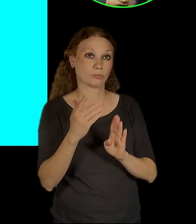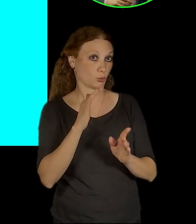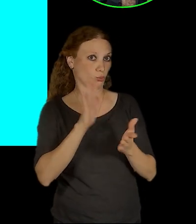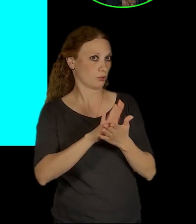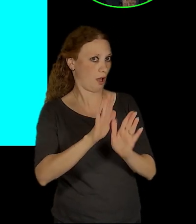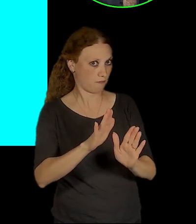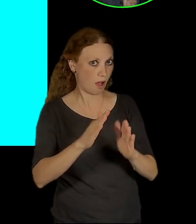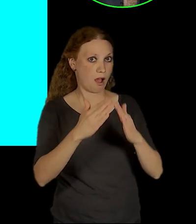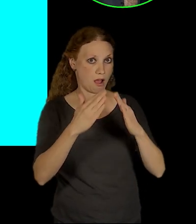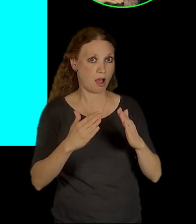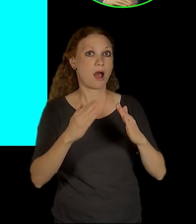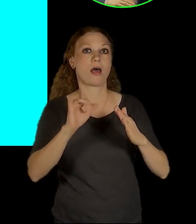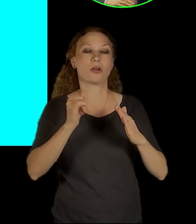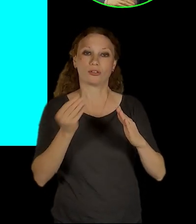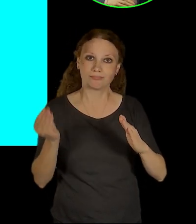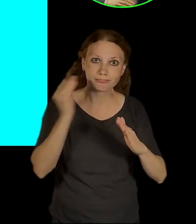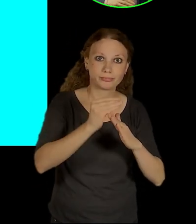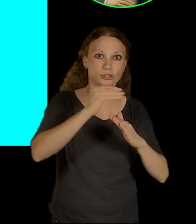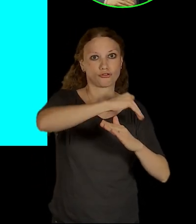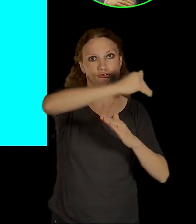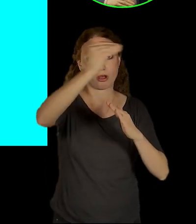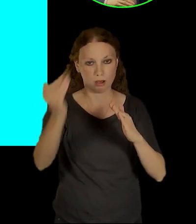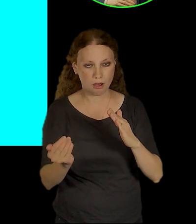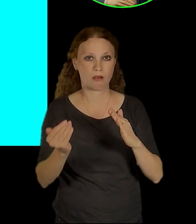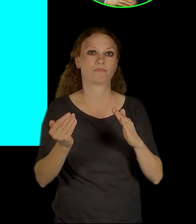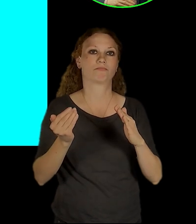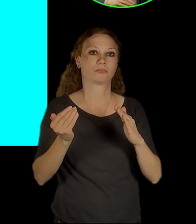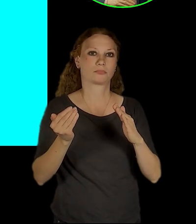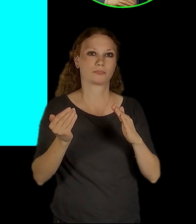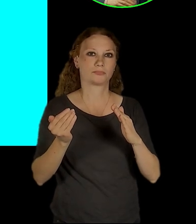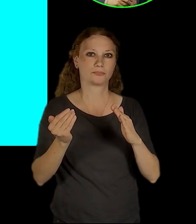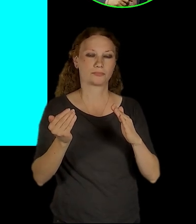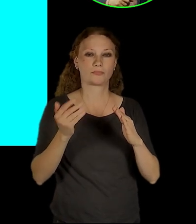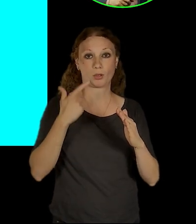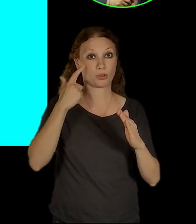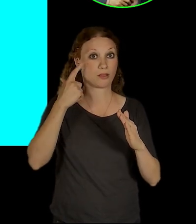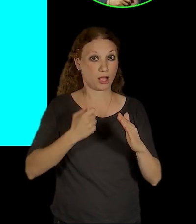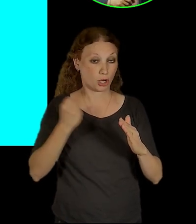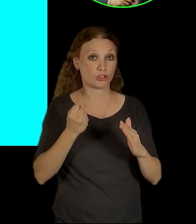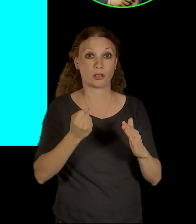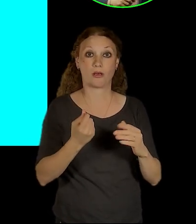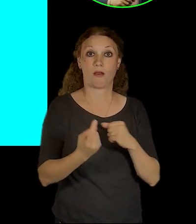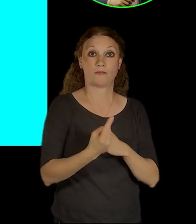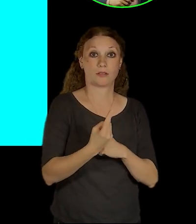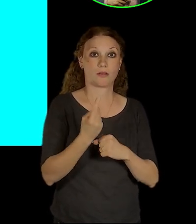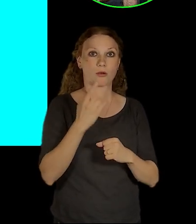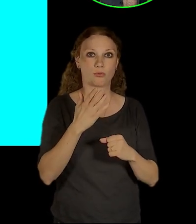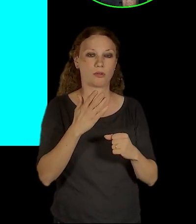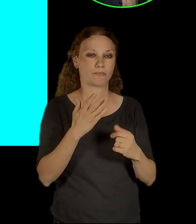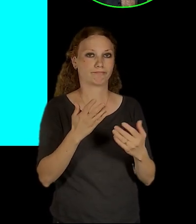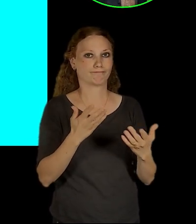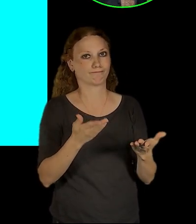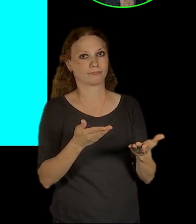i pomocí platformy toho nástupiště. To znamená, z toho nádraží se vlastně stane de facto